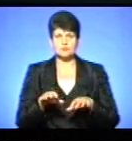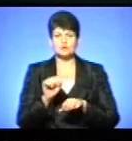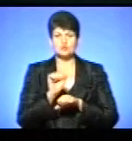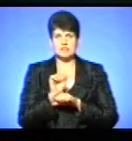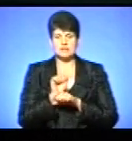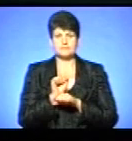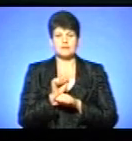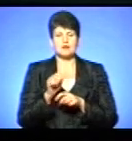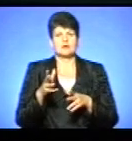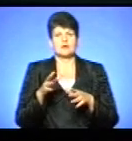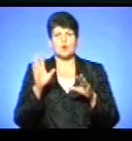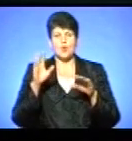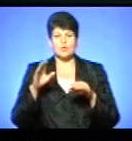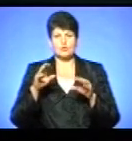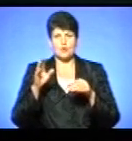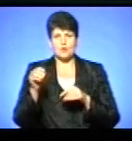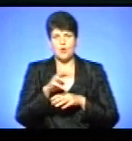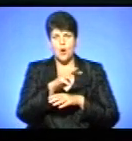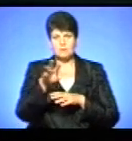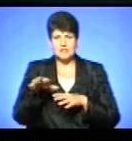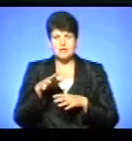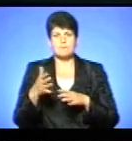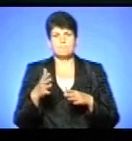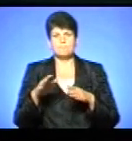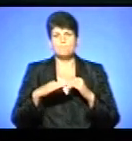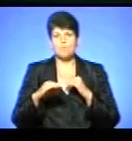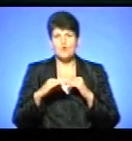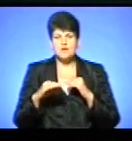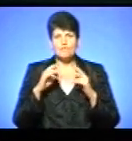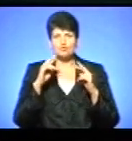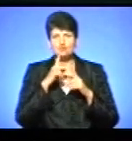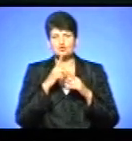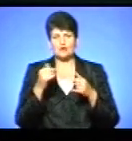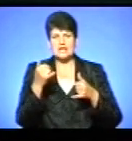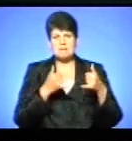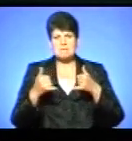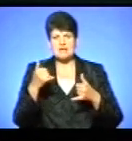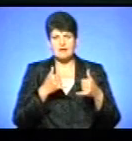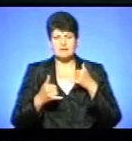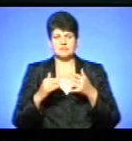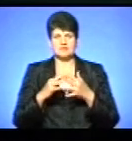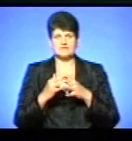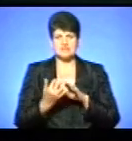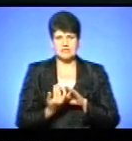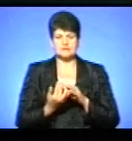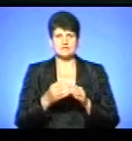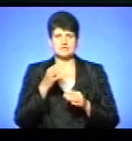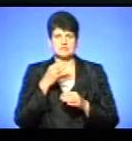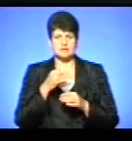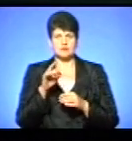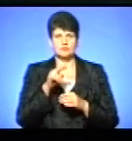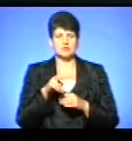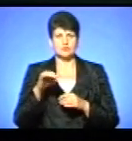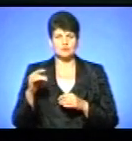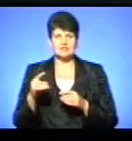кроплення полів хімікатами на території села, повідомила голова цієї комісії та голова райдержадміністрації Людмила Юськів.